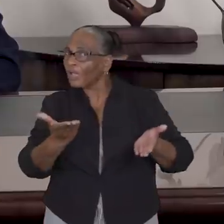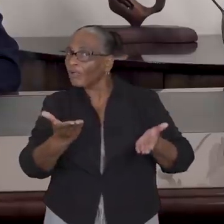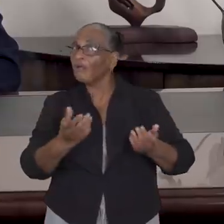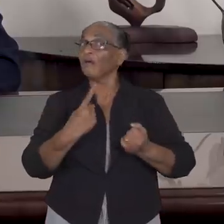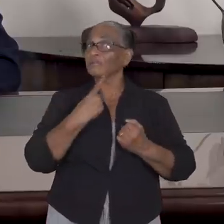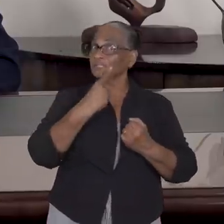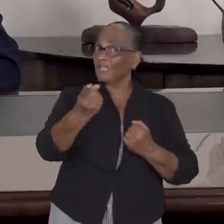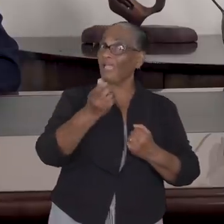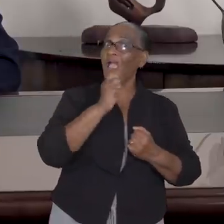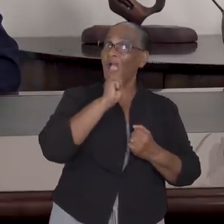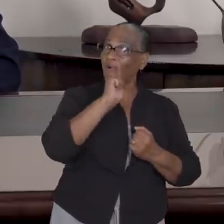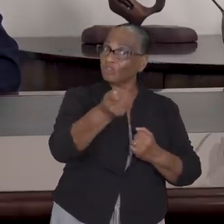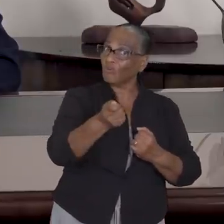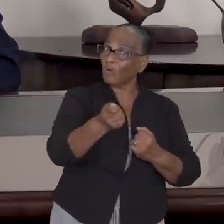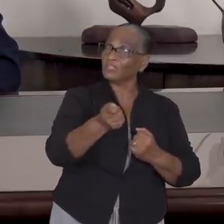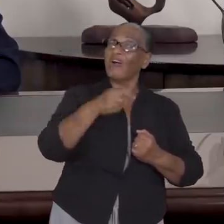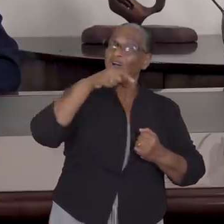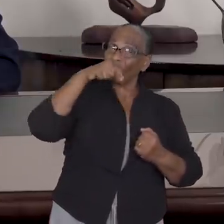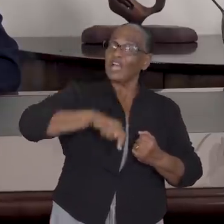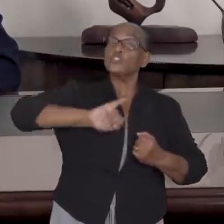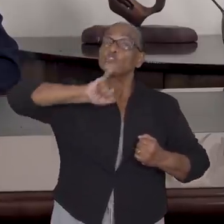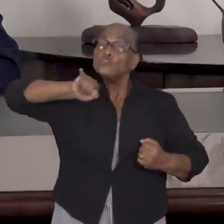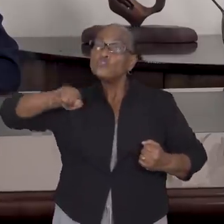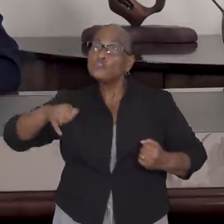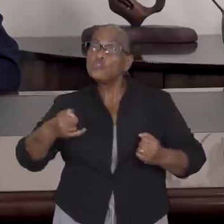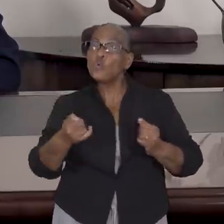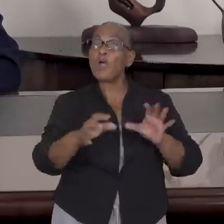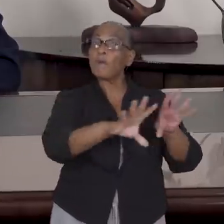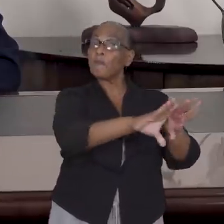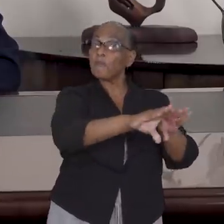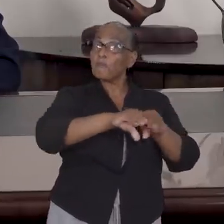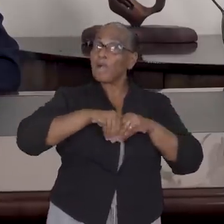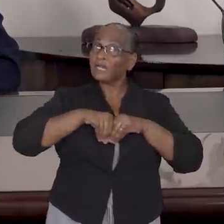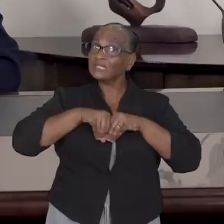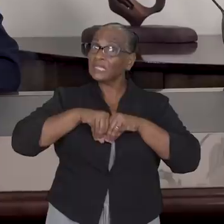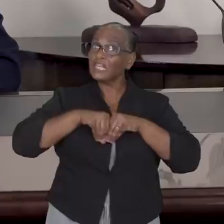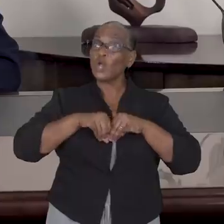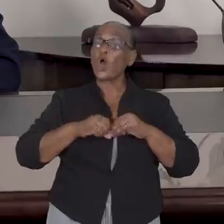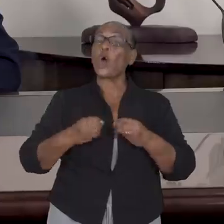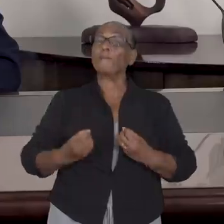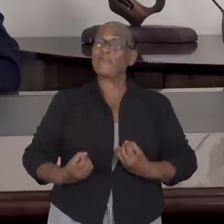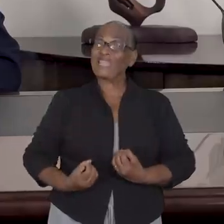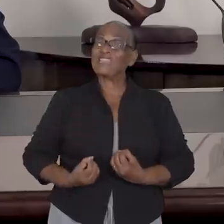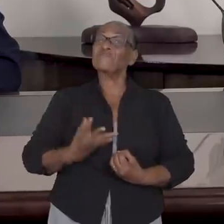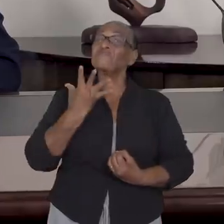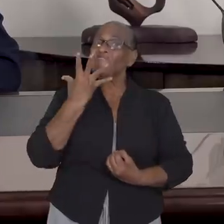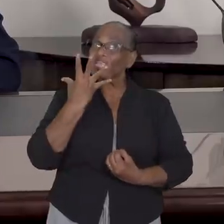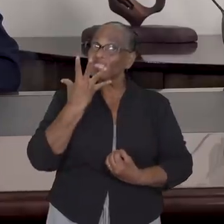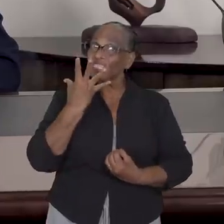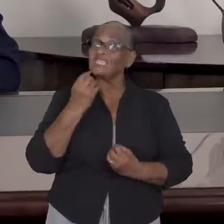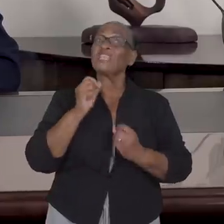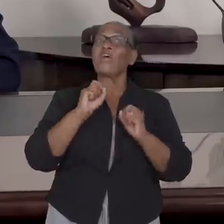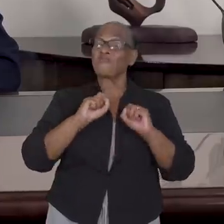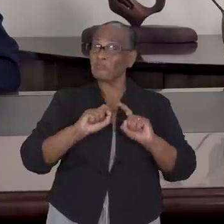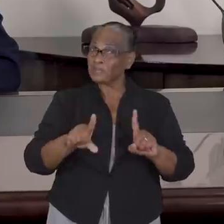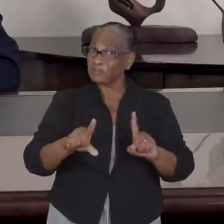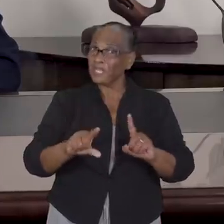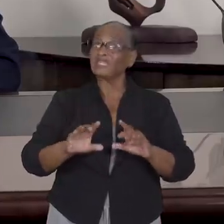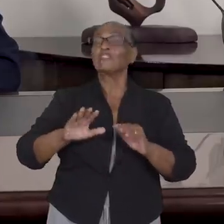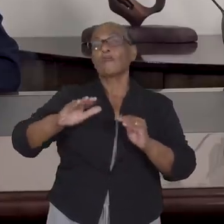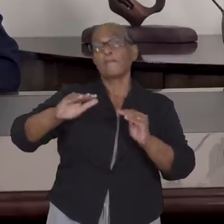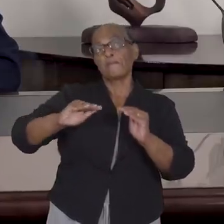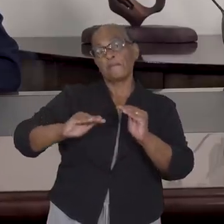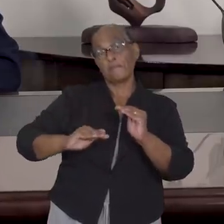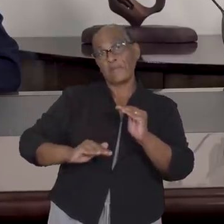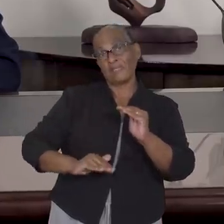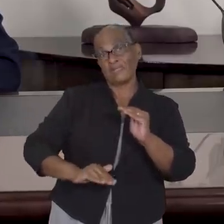het afkondigen van nieuwe maatregelen, ten einde het aantal infecties te doen afnemen en te komen tot